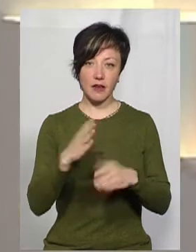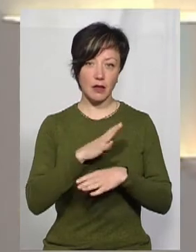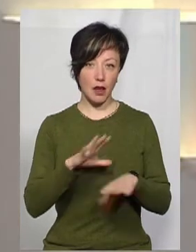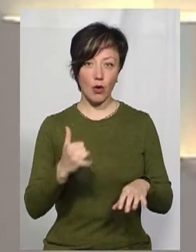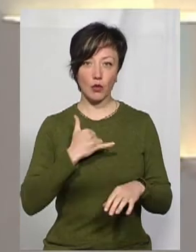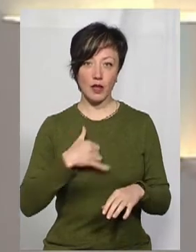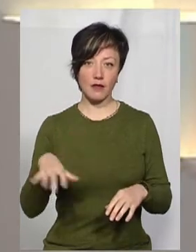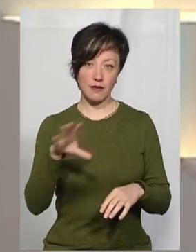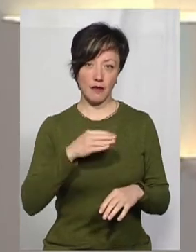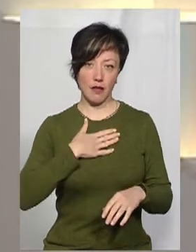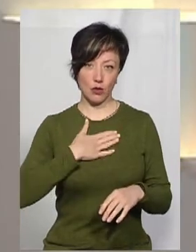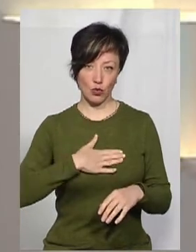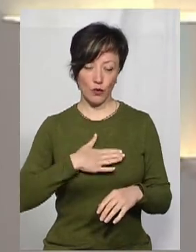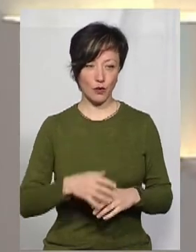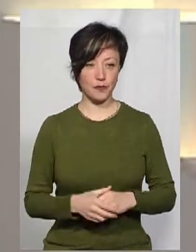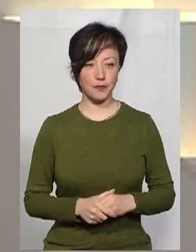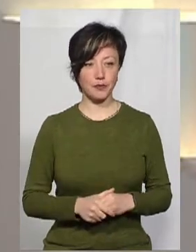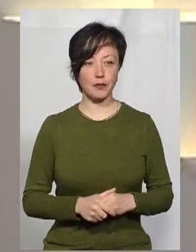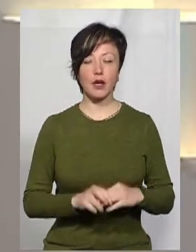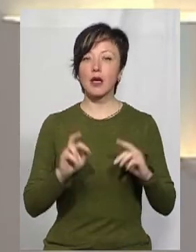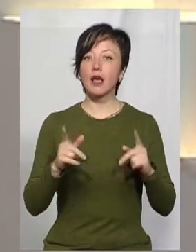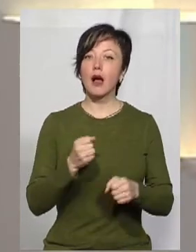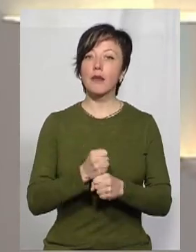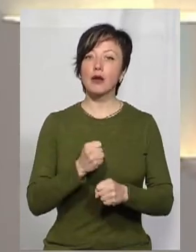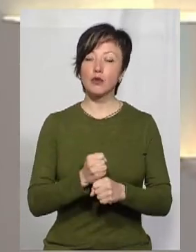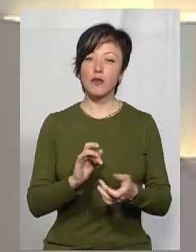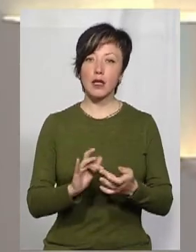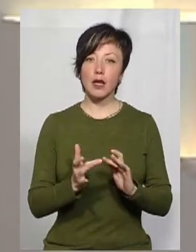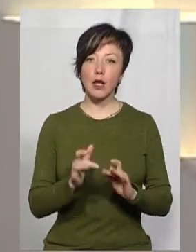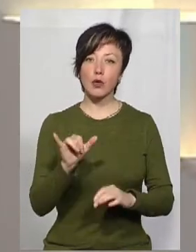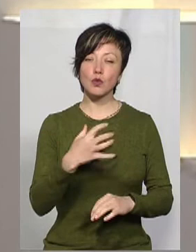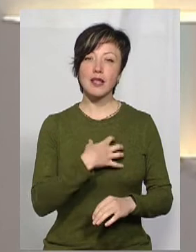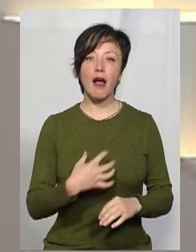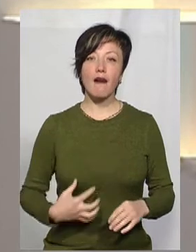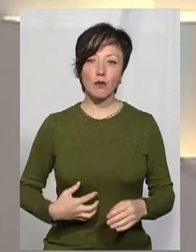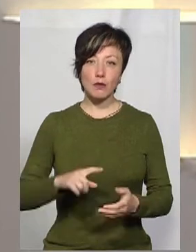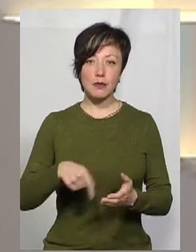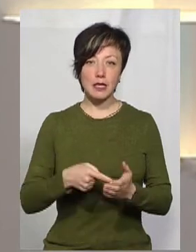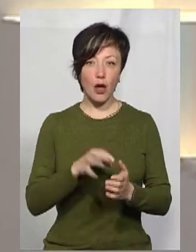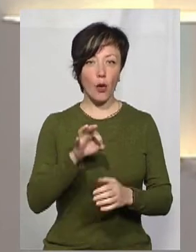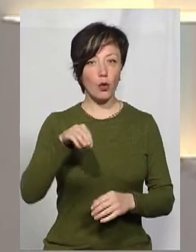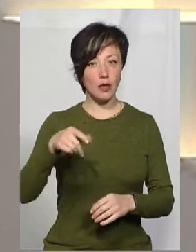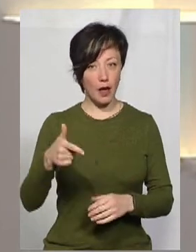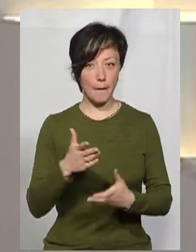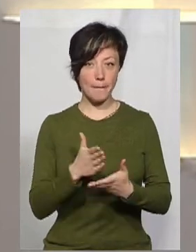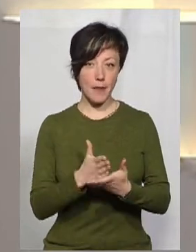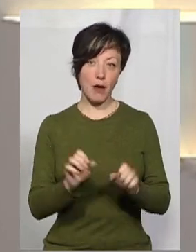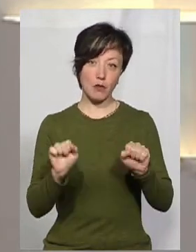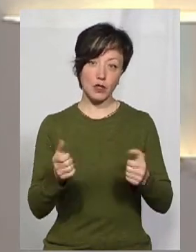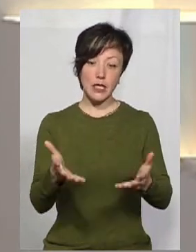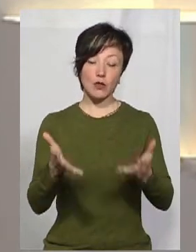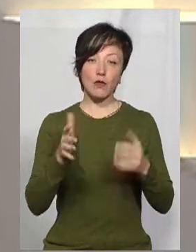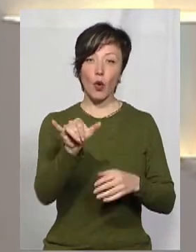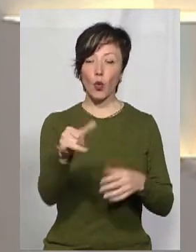оскільки нас усе влаштовує. Як працює інтернет у Славутській міській ОТГ? Маємо нагоду з